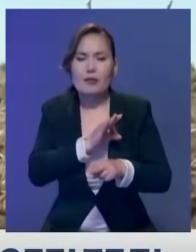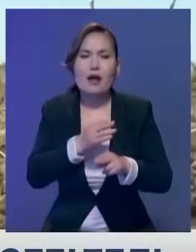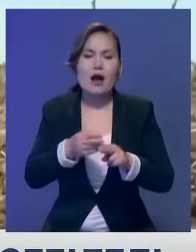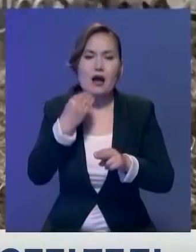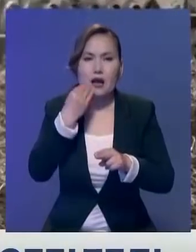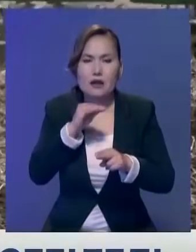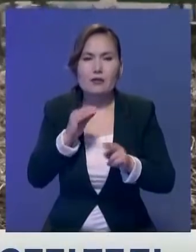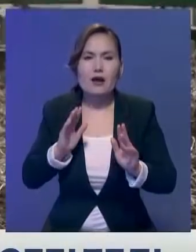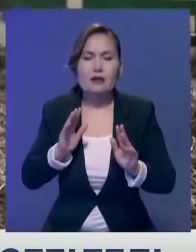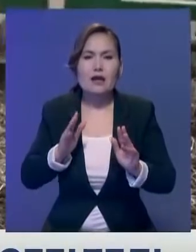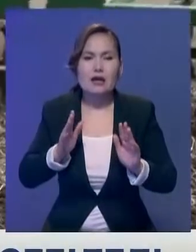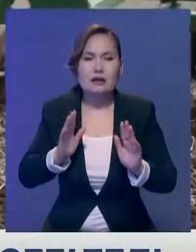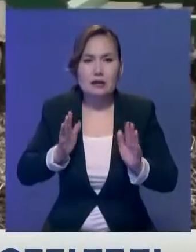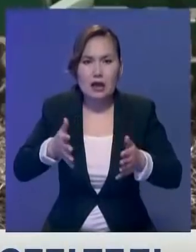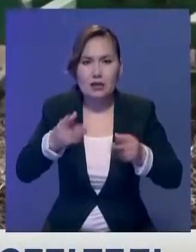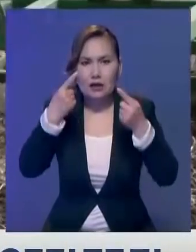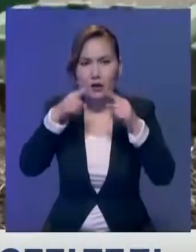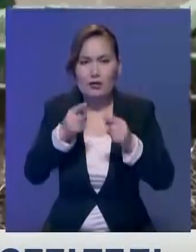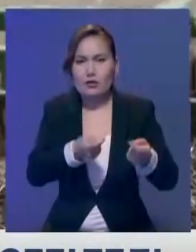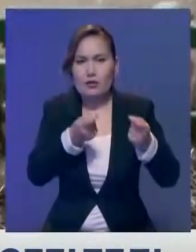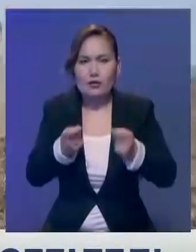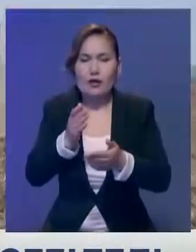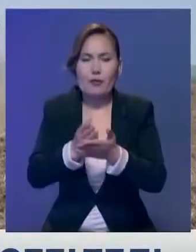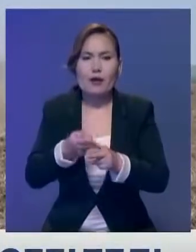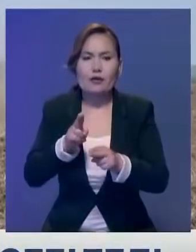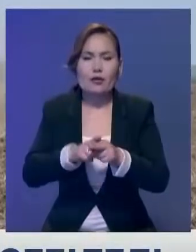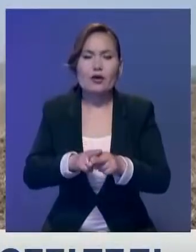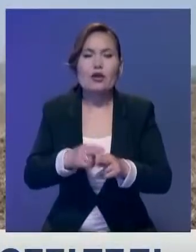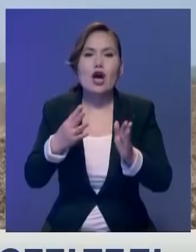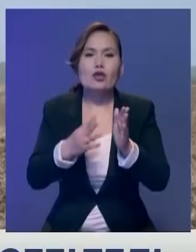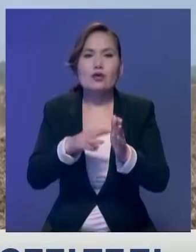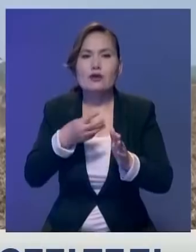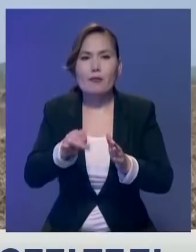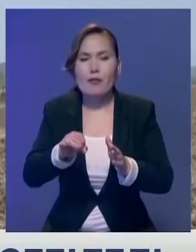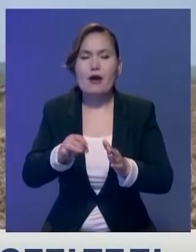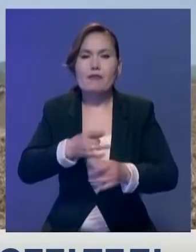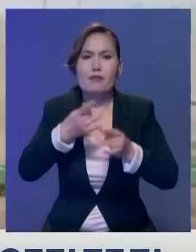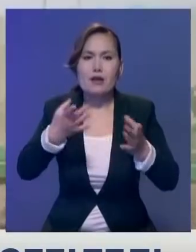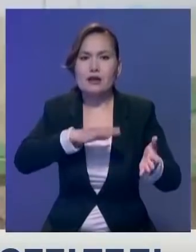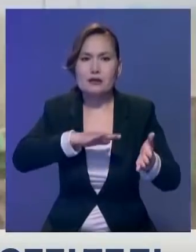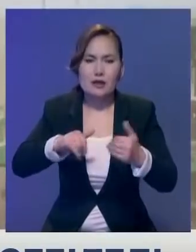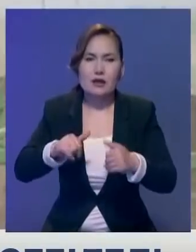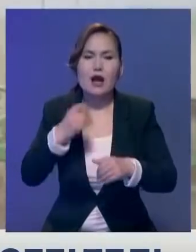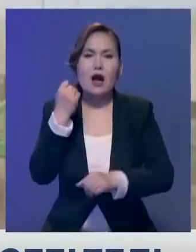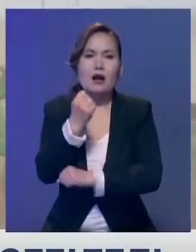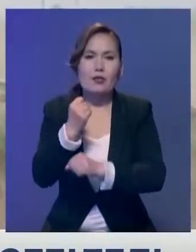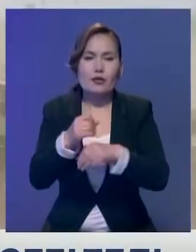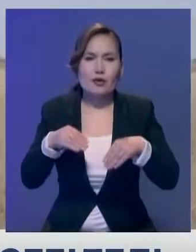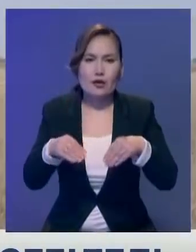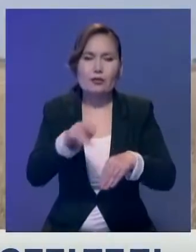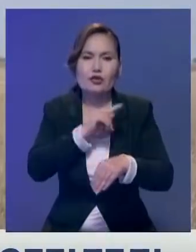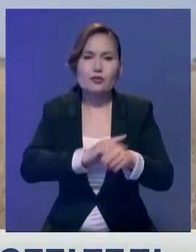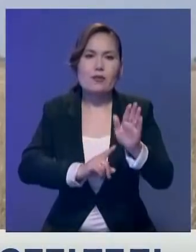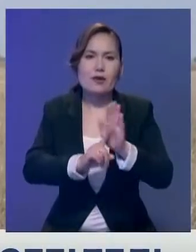кіштермен тракторларды итсаламамандары. Ауыр айы қолайлы болса, 9-шы мамыр мерекесіненген дейхандар жаппай дәнсің үруге ғырспек. Тамир Берігіл